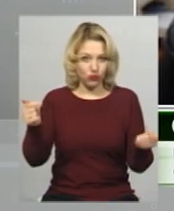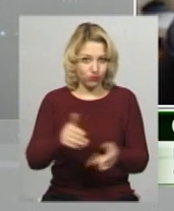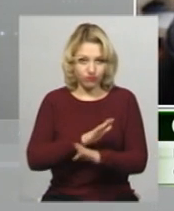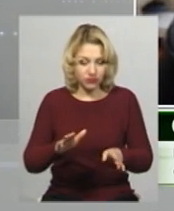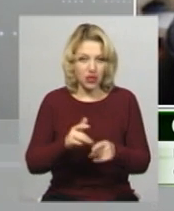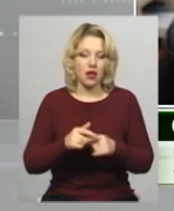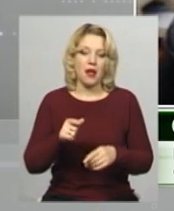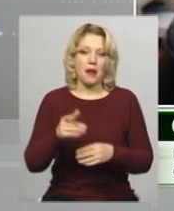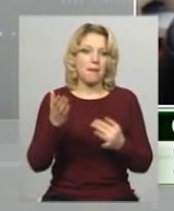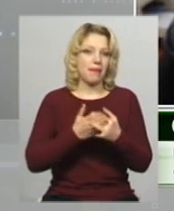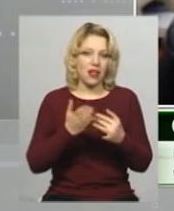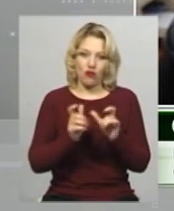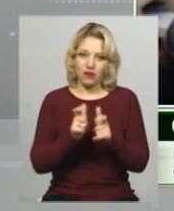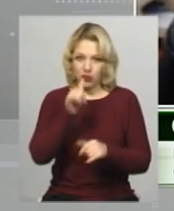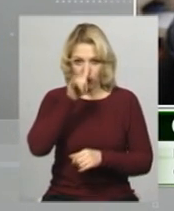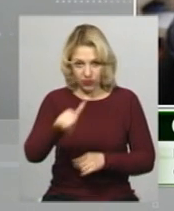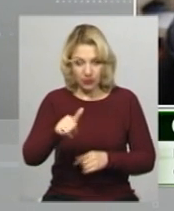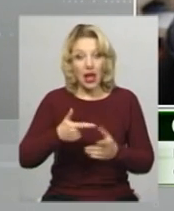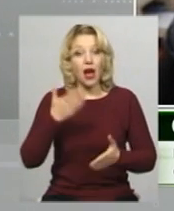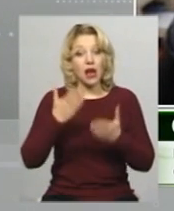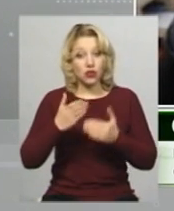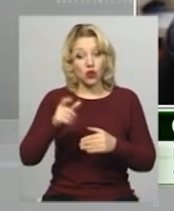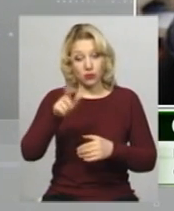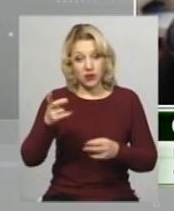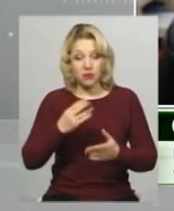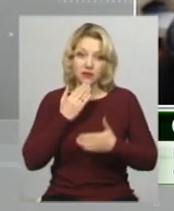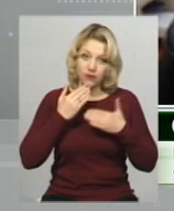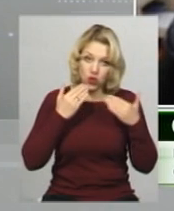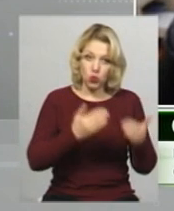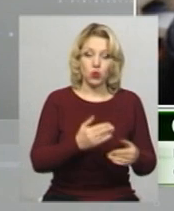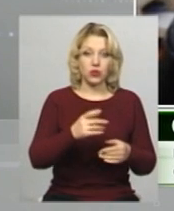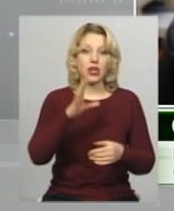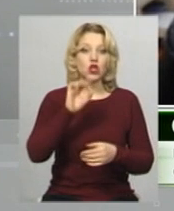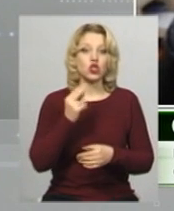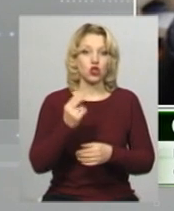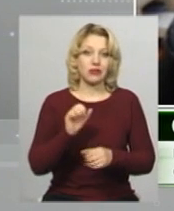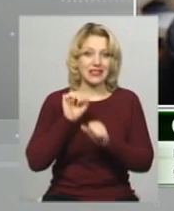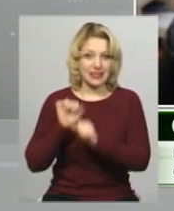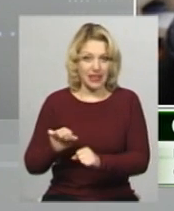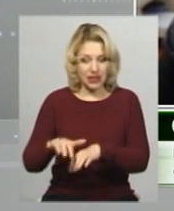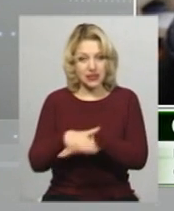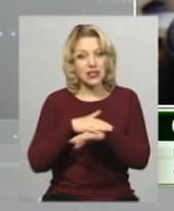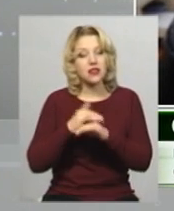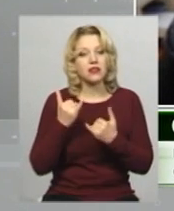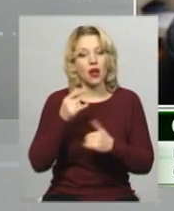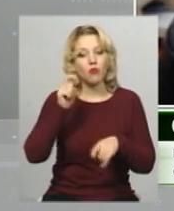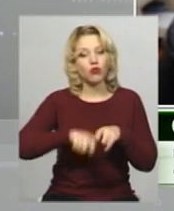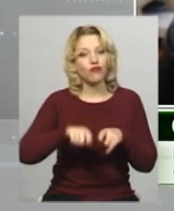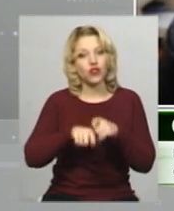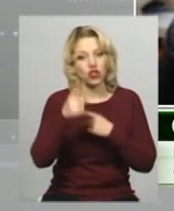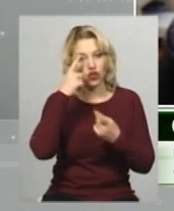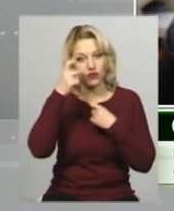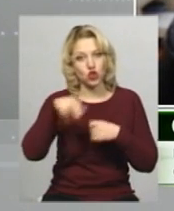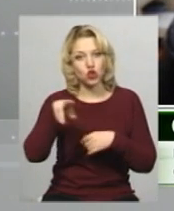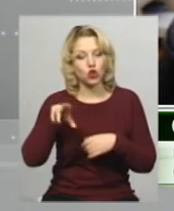пільговий квиток не продається. Громадянам потрібно звернутися до органів соціального захисту населення для перевірки інформації